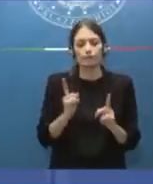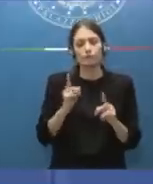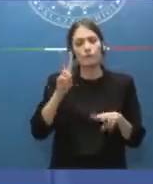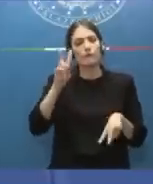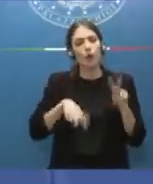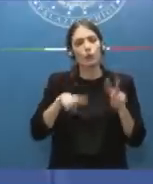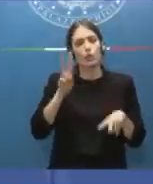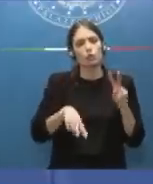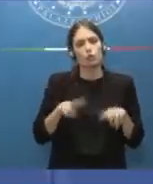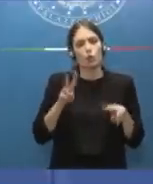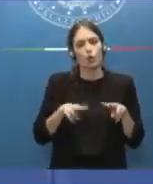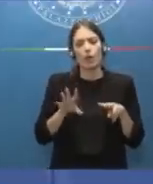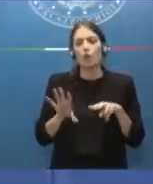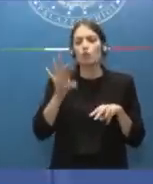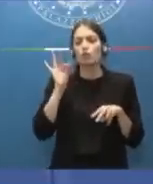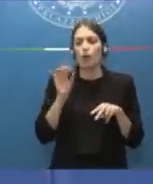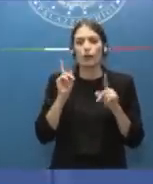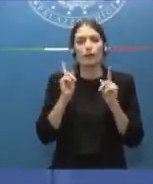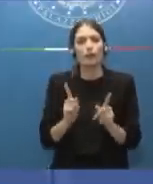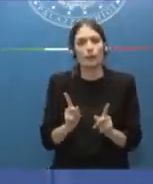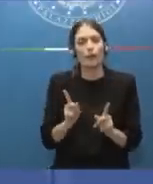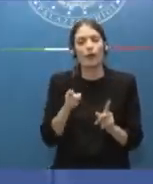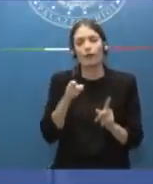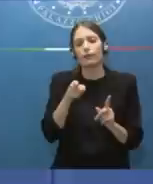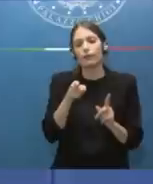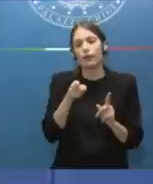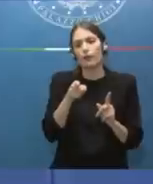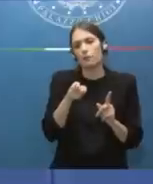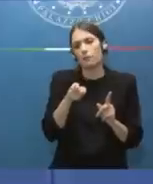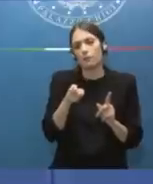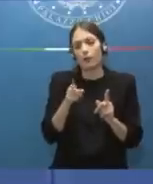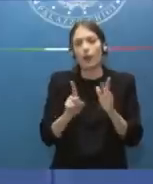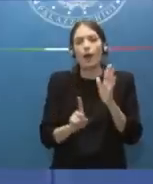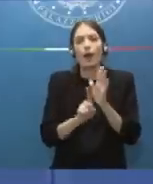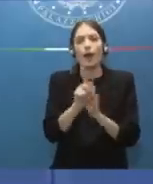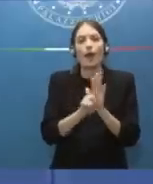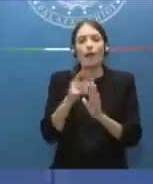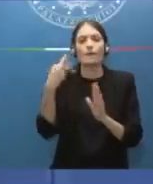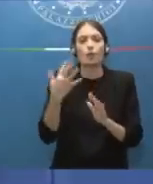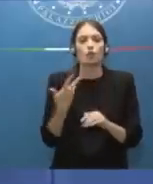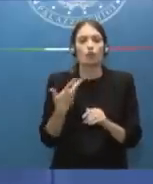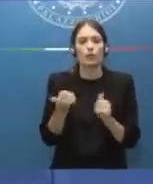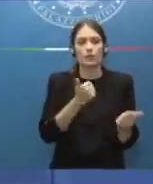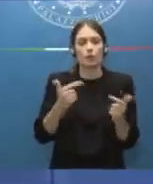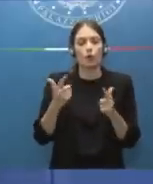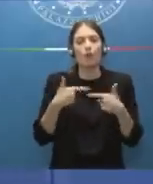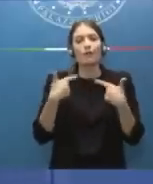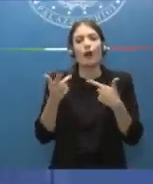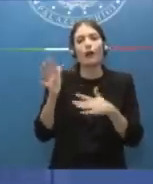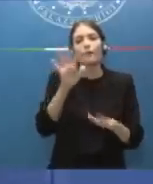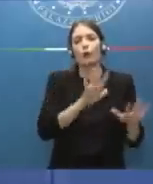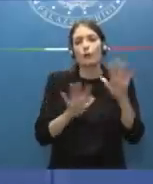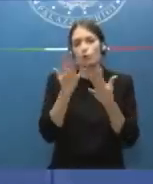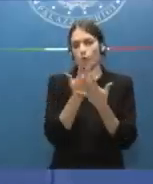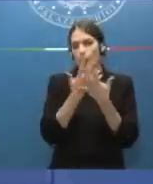le scelte che si fanno in base alle cose che sono realmente efficaci facendo un'informazione molto più